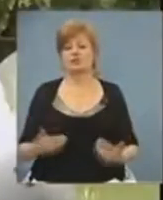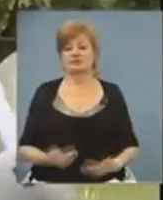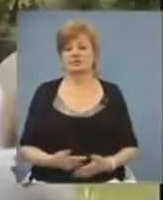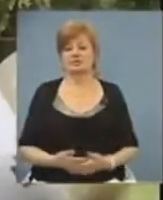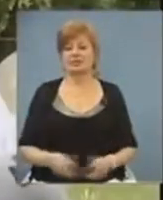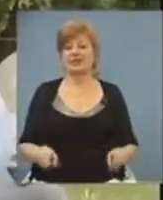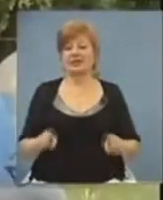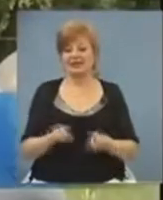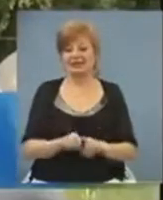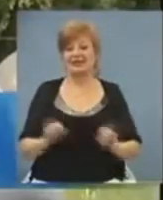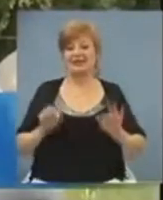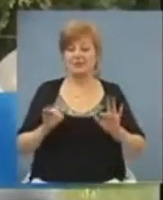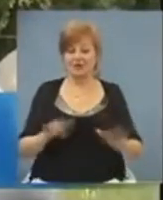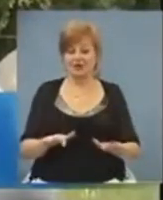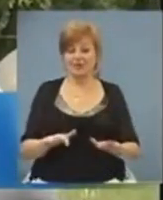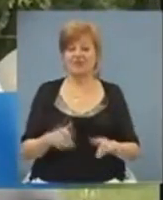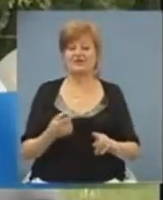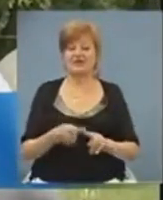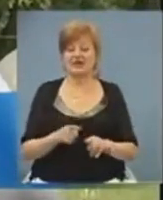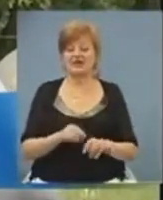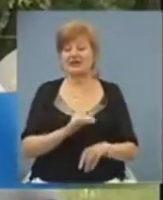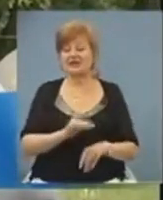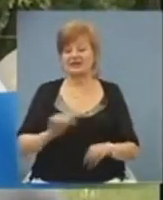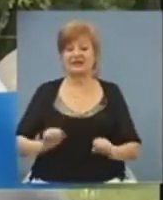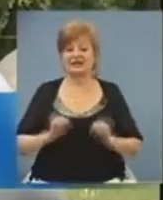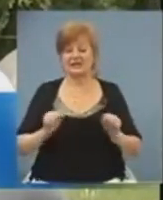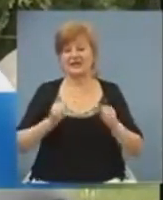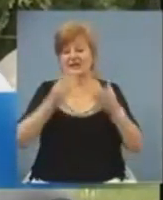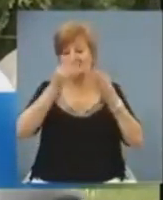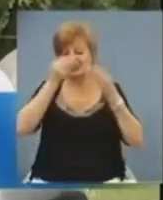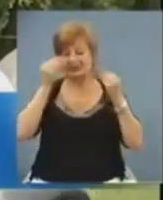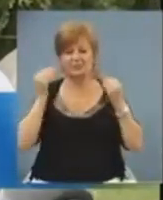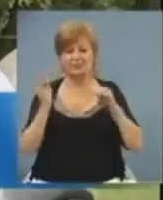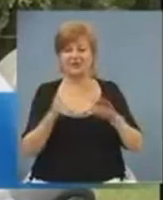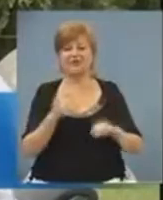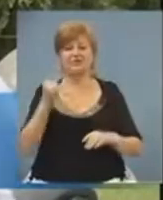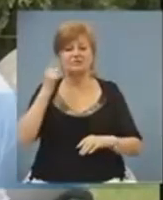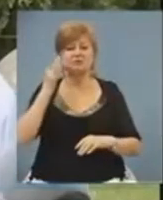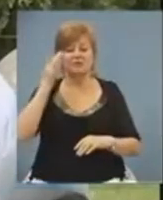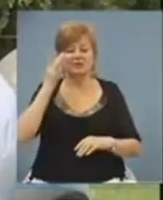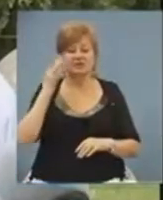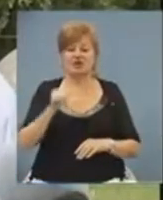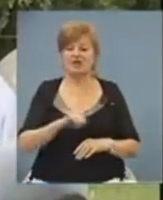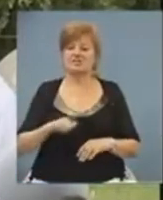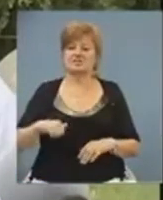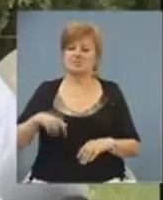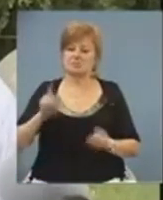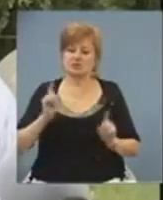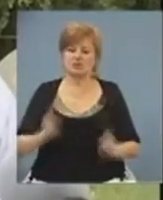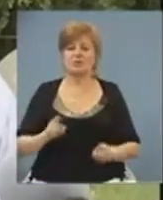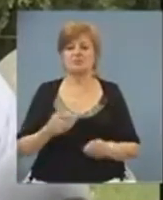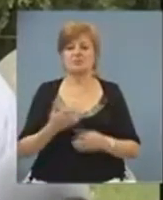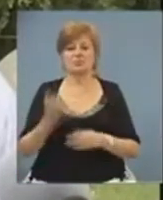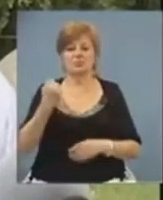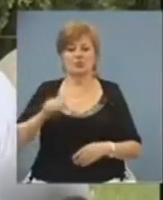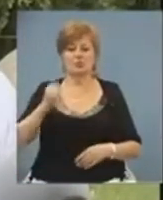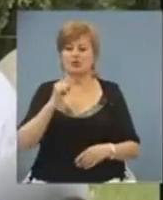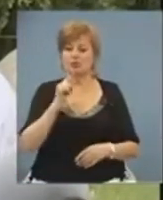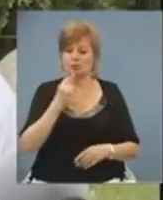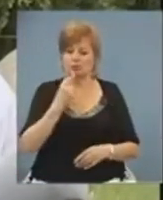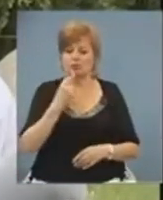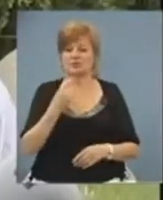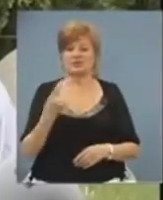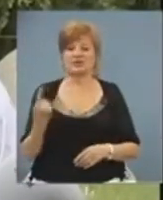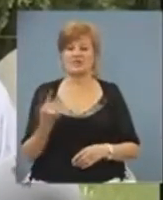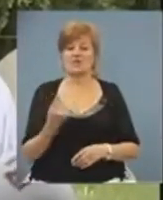Вот такі мероприятия, вони вирують дітей із обиденності, вони розвивають мишління ребінка, учат самостоятельності, учат преодолевать трудности.